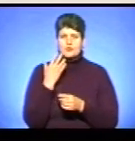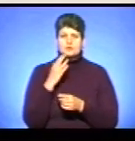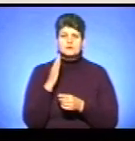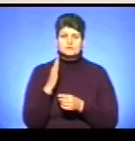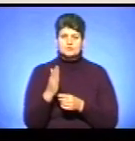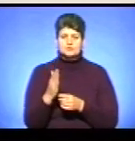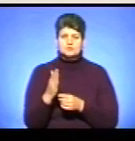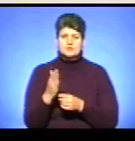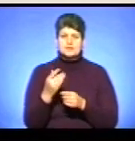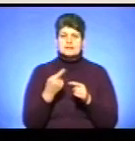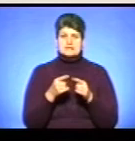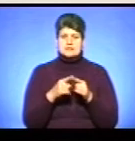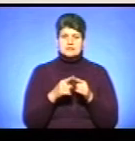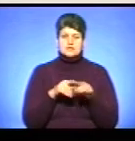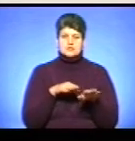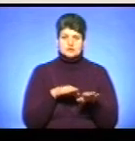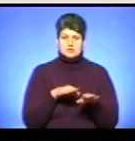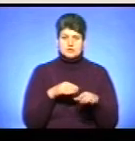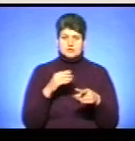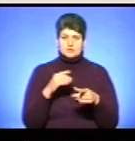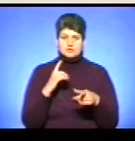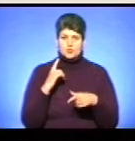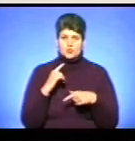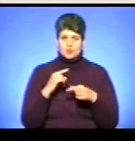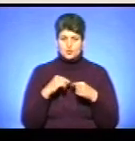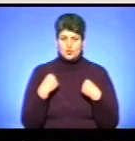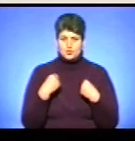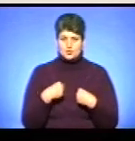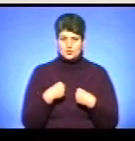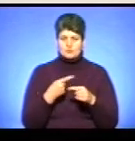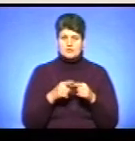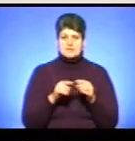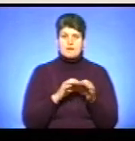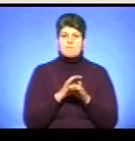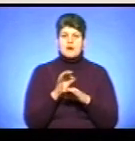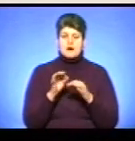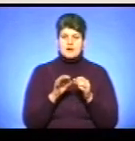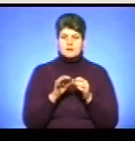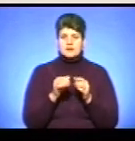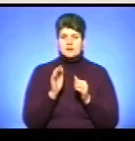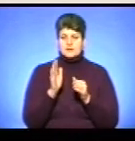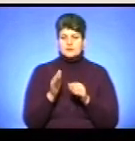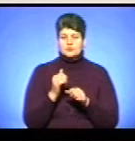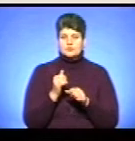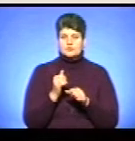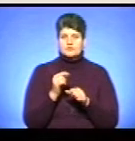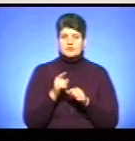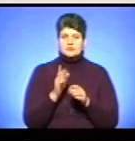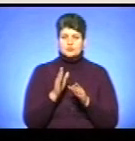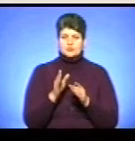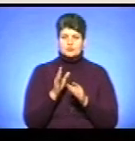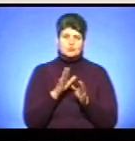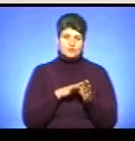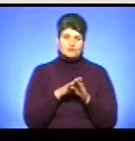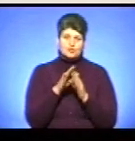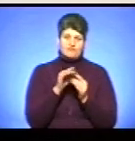цей швець вшити той костюм по тих параметрах, які будуть заміряні з цього мужчини, вони будуть абсолютно